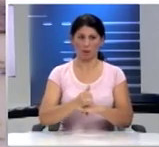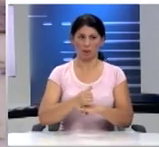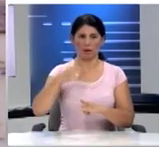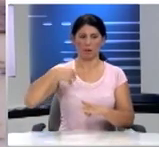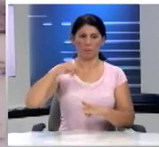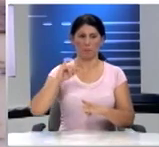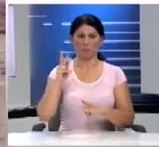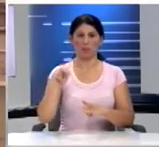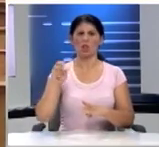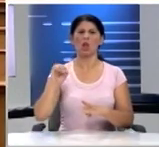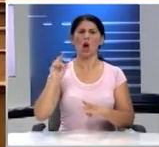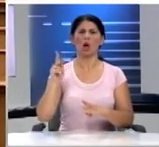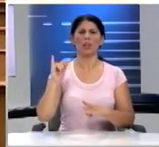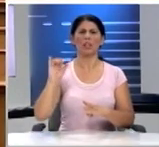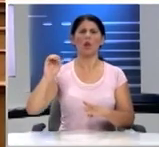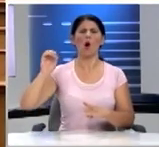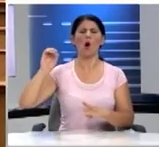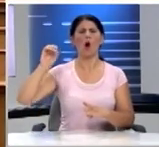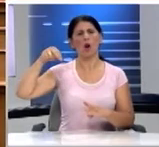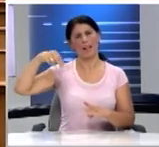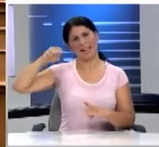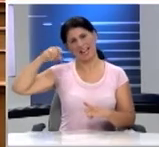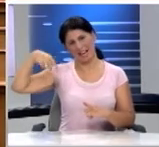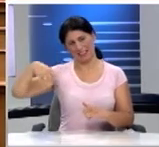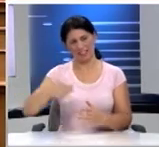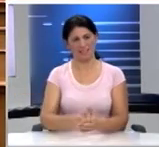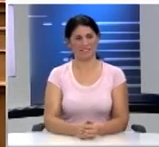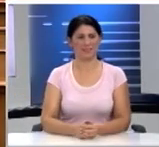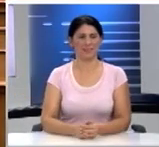.net Την καλώ να έρθει στο βήμα για την ομιλία της